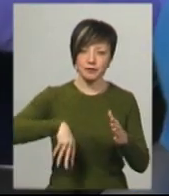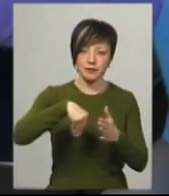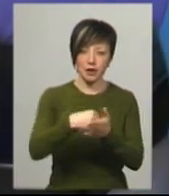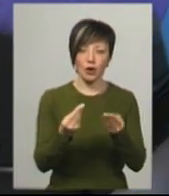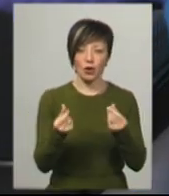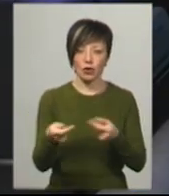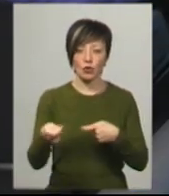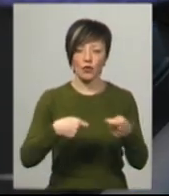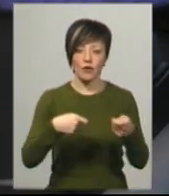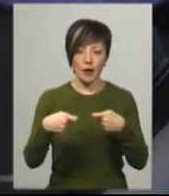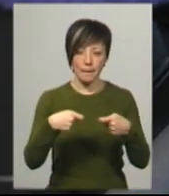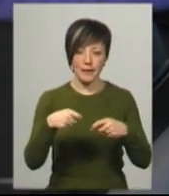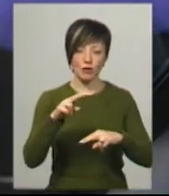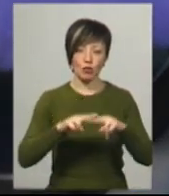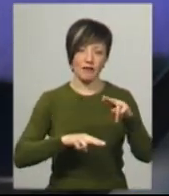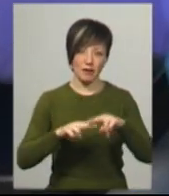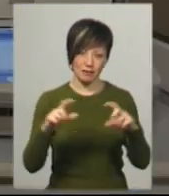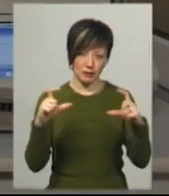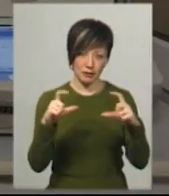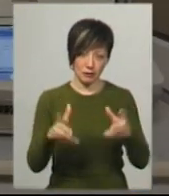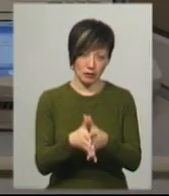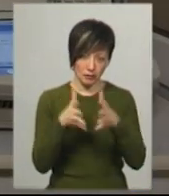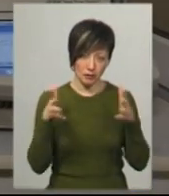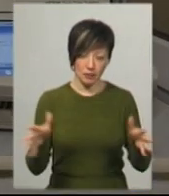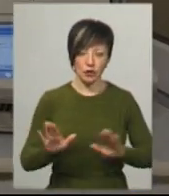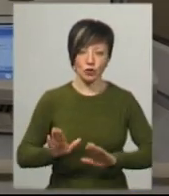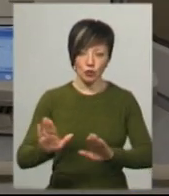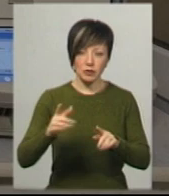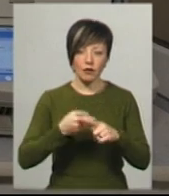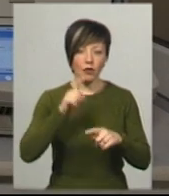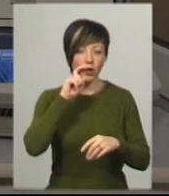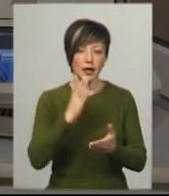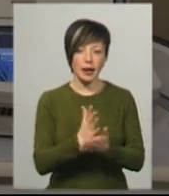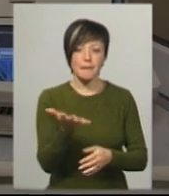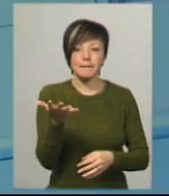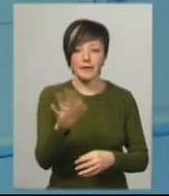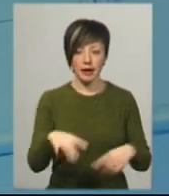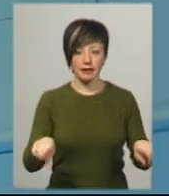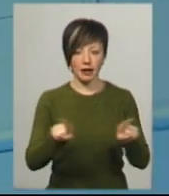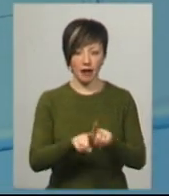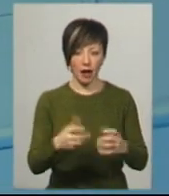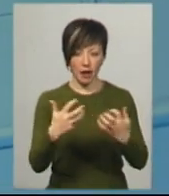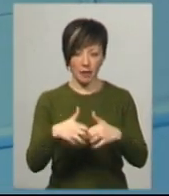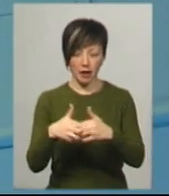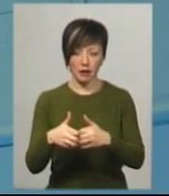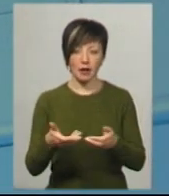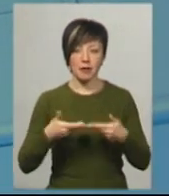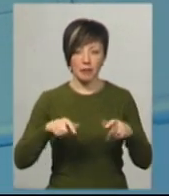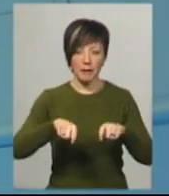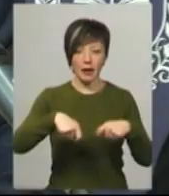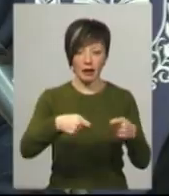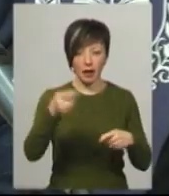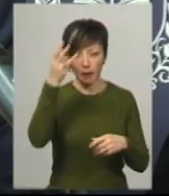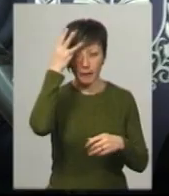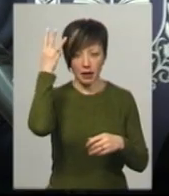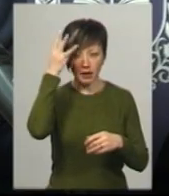торговельної мережі будівельних матеріалів. Заступник директора мережі Володимир Гончаров каже, в Україні є п'ять таких апаратів. Ми передали Хмельницькому